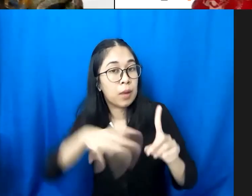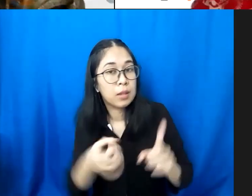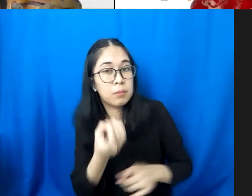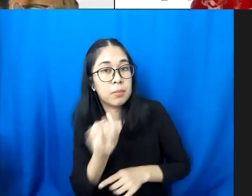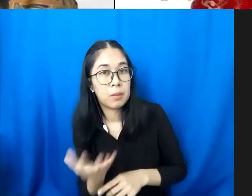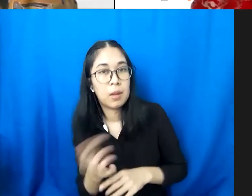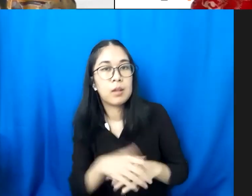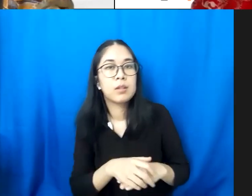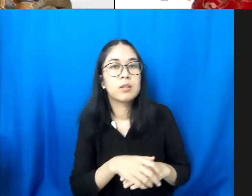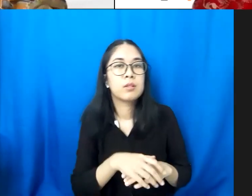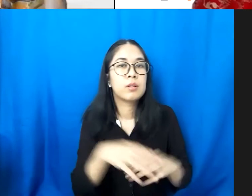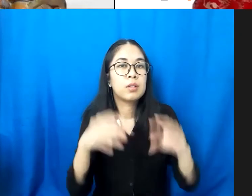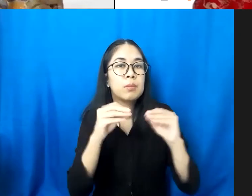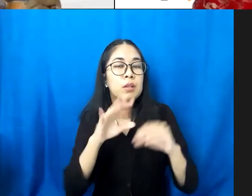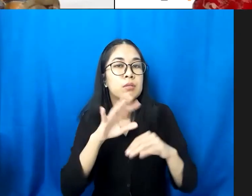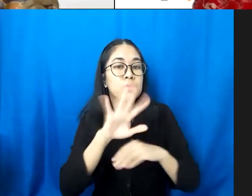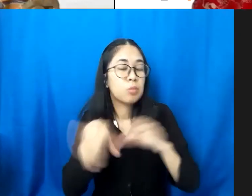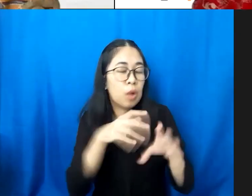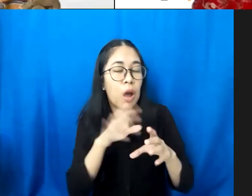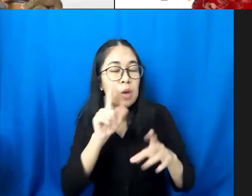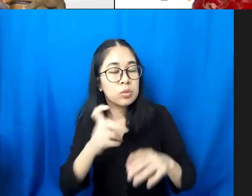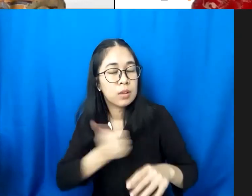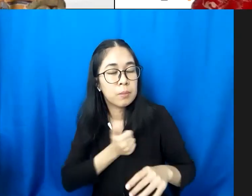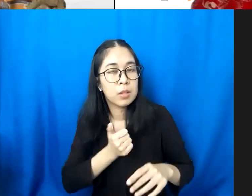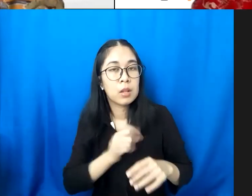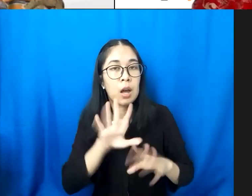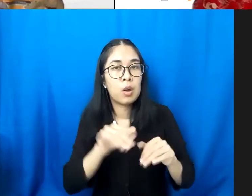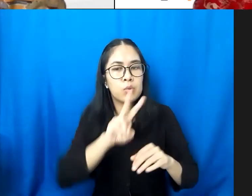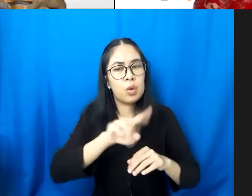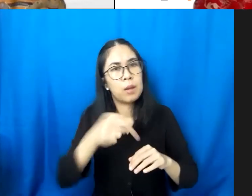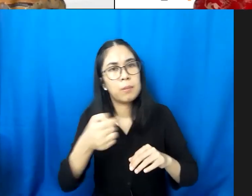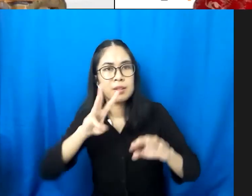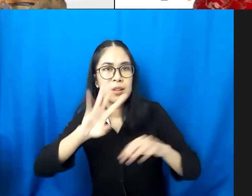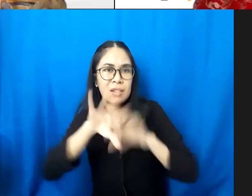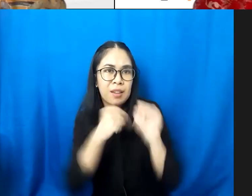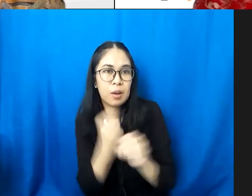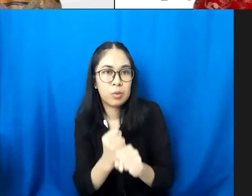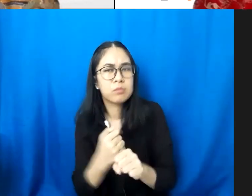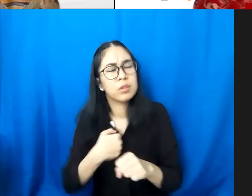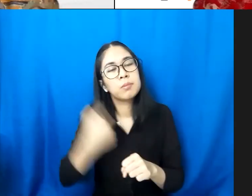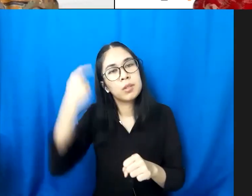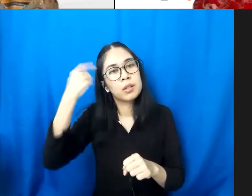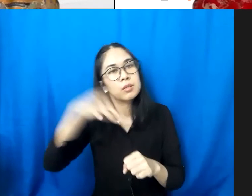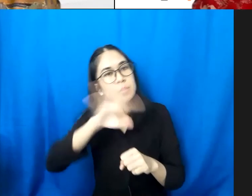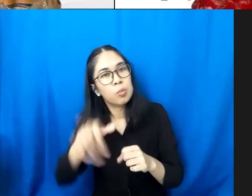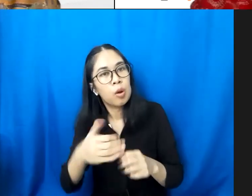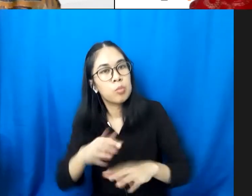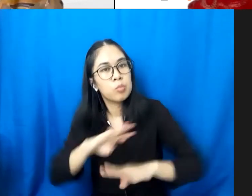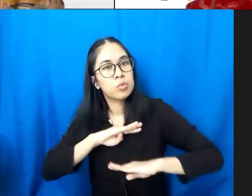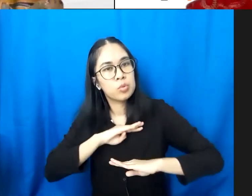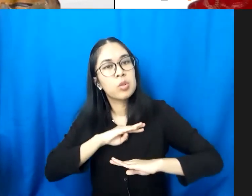itu sudah harus dapat dan kalau itu kita lakukan dalam 2-3 tahun saya kira semua yang membutuhkan itu bisa kita